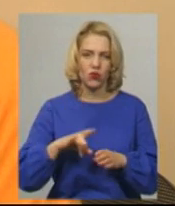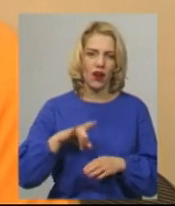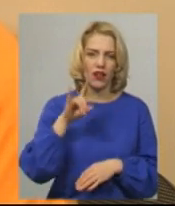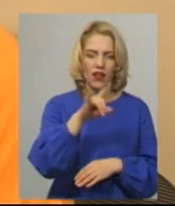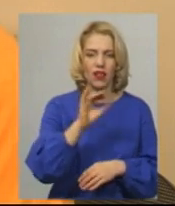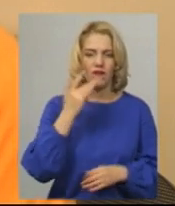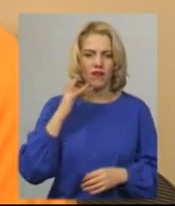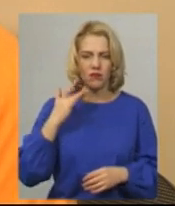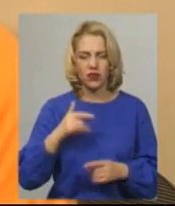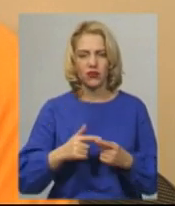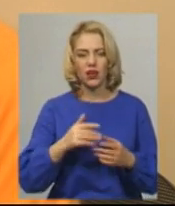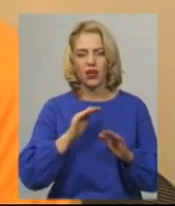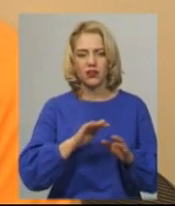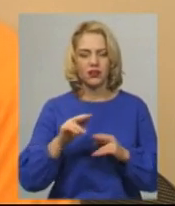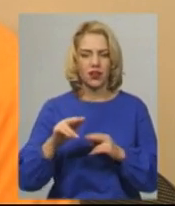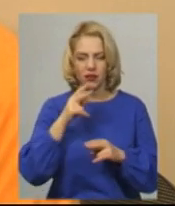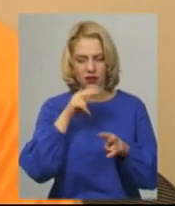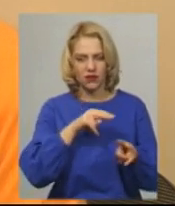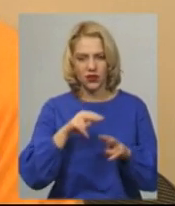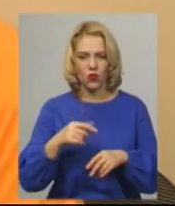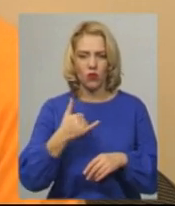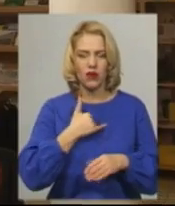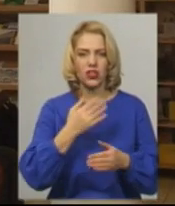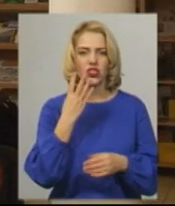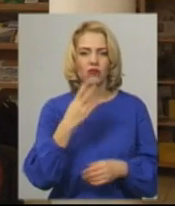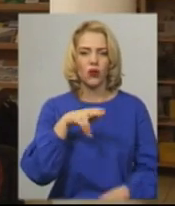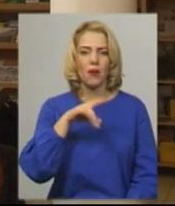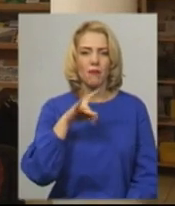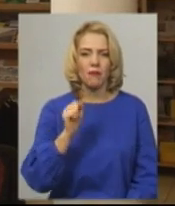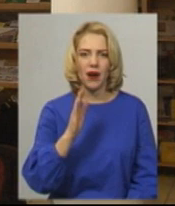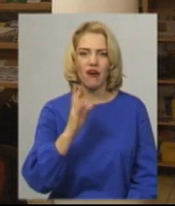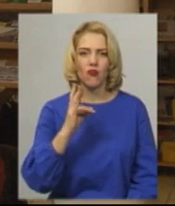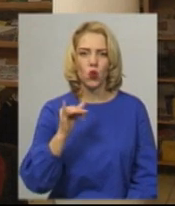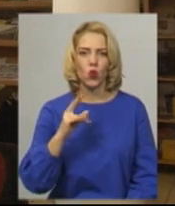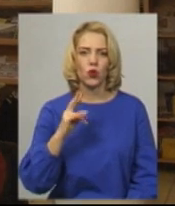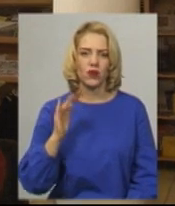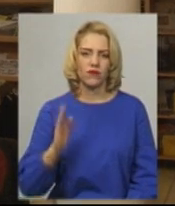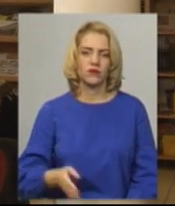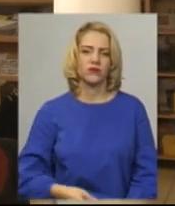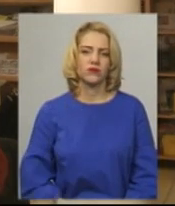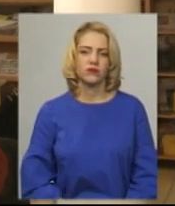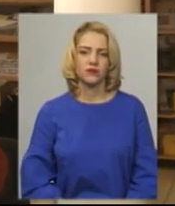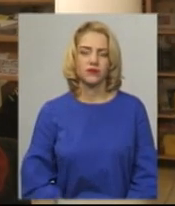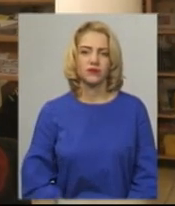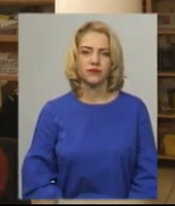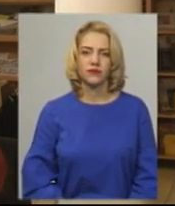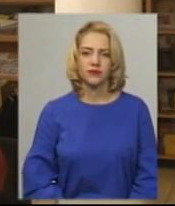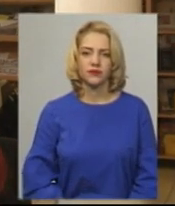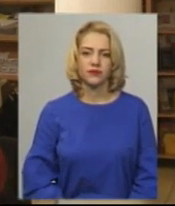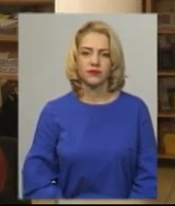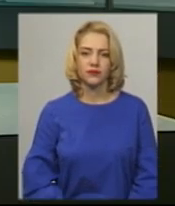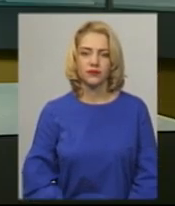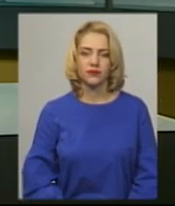цих правнуків глядіти. У мене четверо правнуків там. Світлана Поробок, Віктор Кривий. Новини на Суспільному. Хмельниччина.